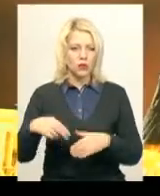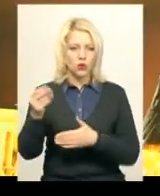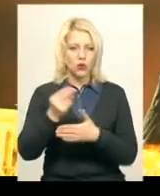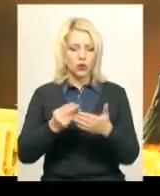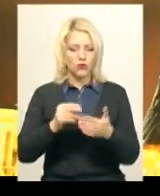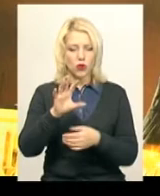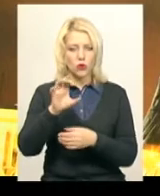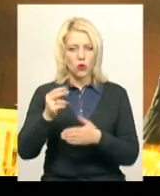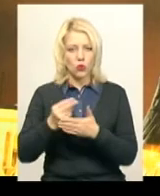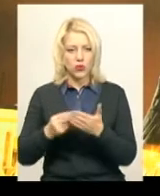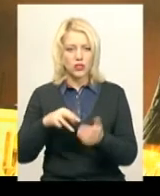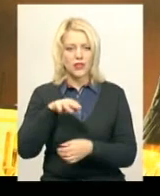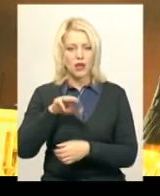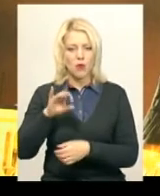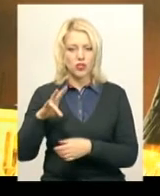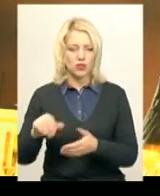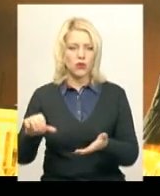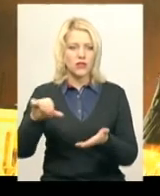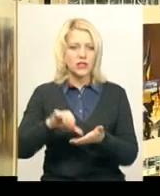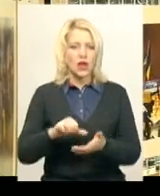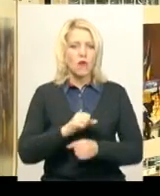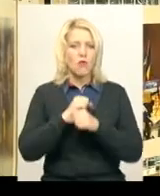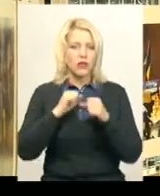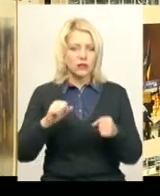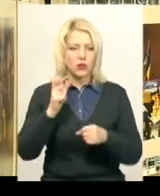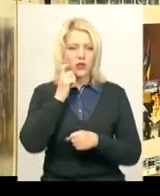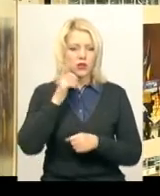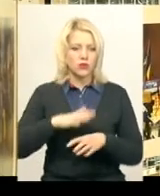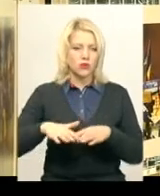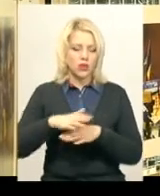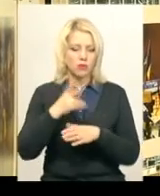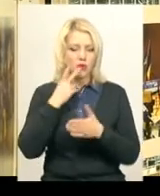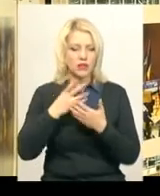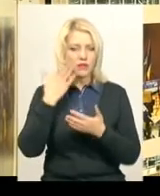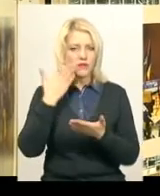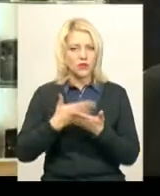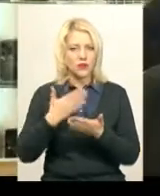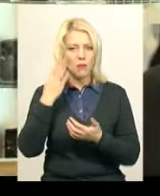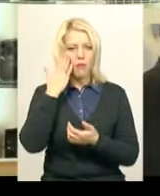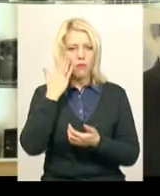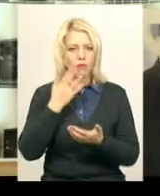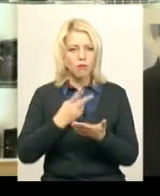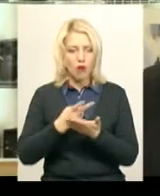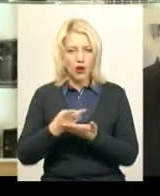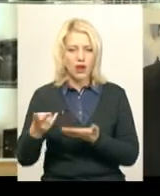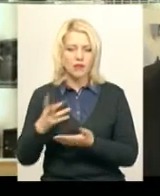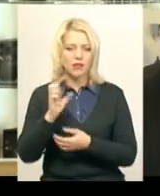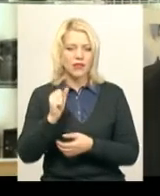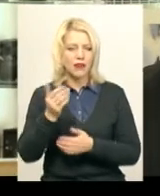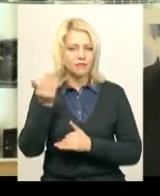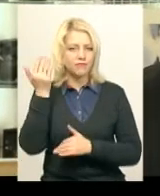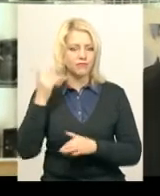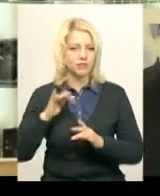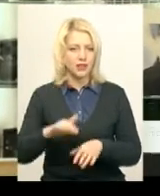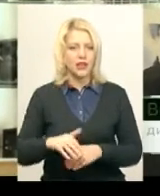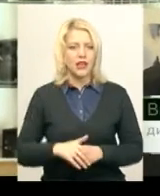«Майдан. Героїчний поступ українського народу» автор показав свій погляд на події п'ятирічної давнини. Олександр Тимошенко –